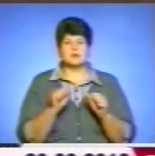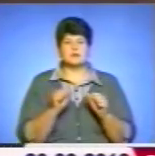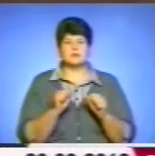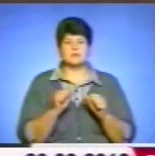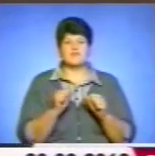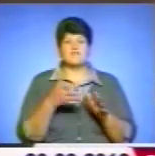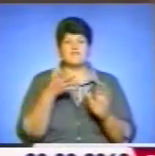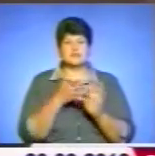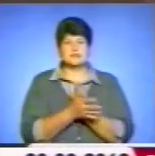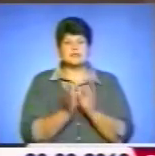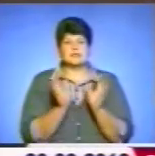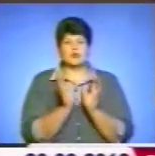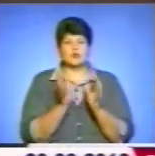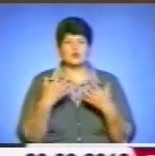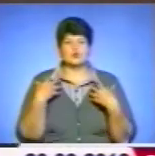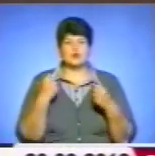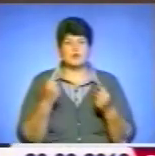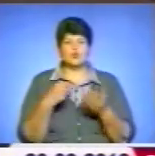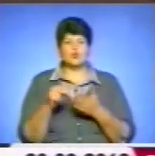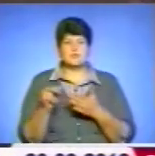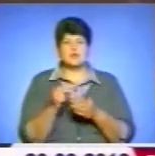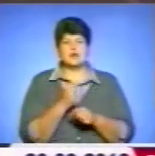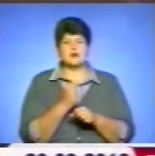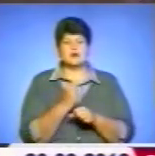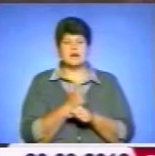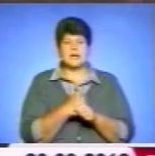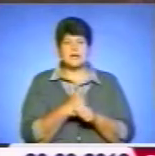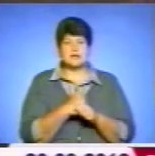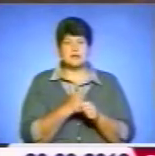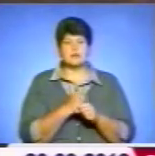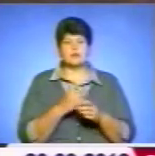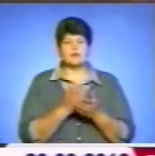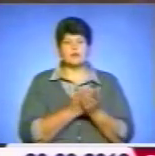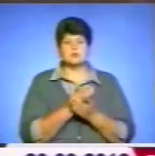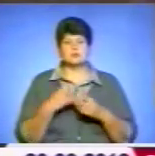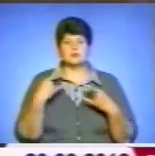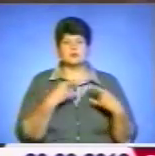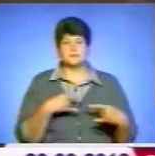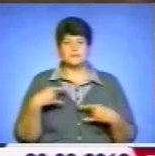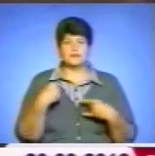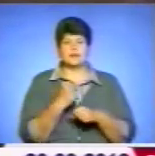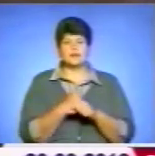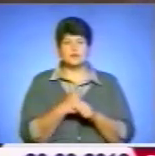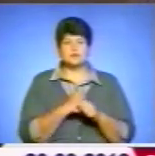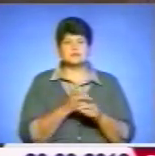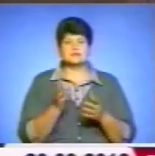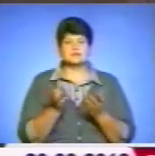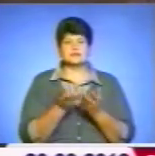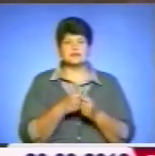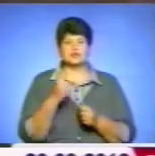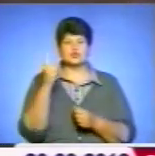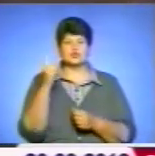охорону здоров'я, тобто купівлю ліків, на послуги рентген-кабінетків, лабораторій, складають 130